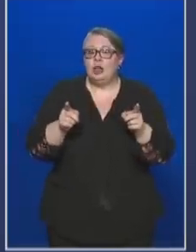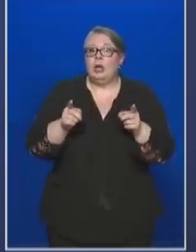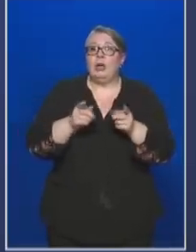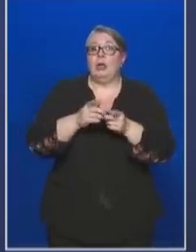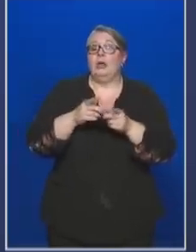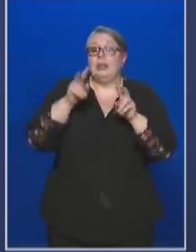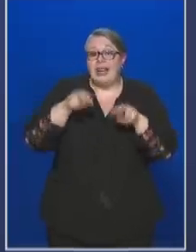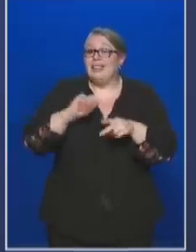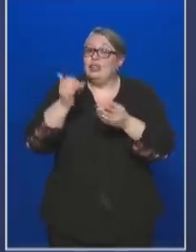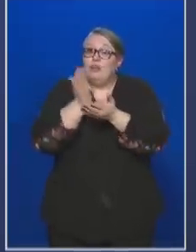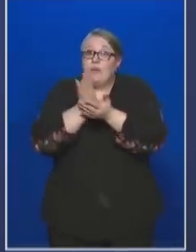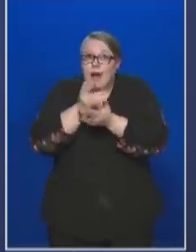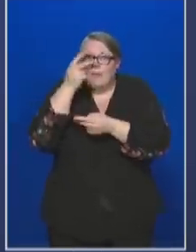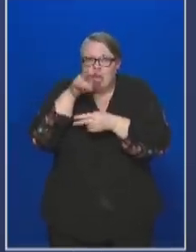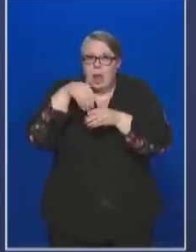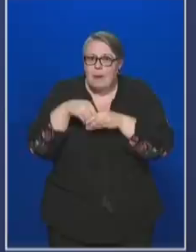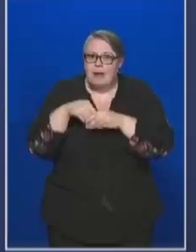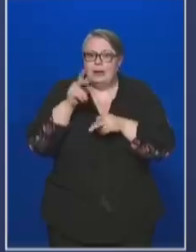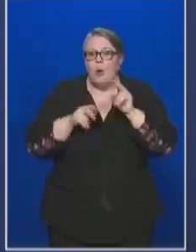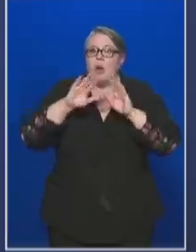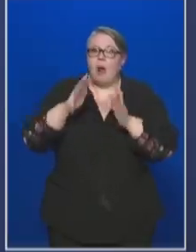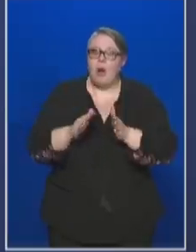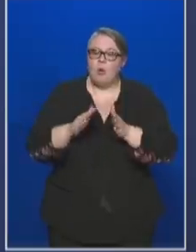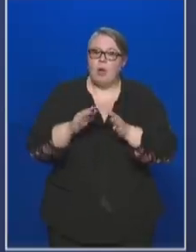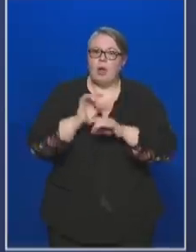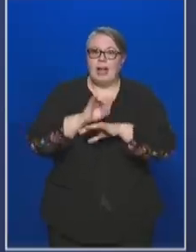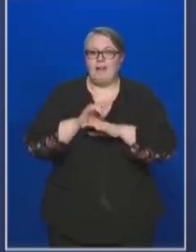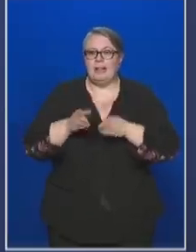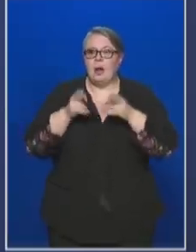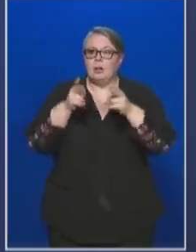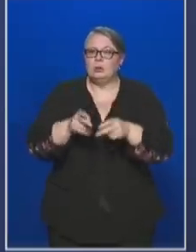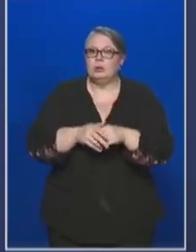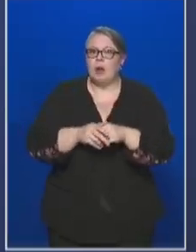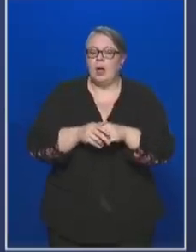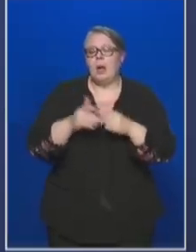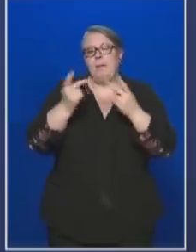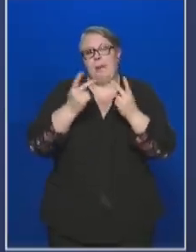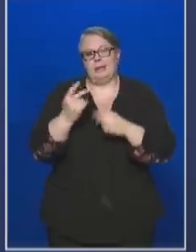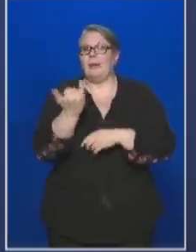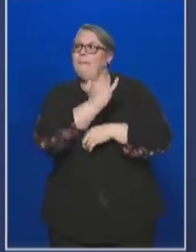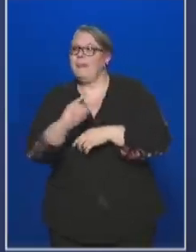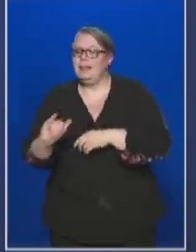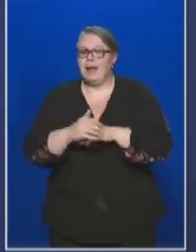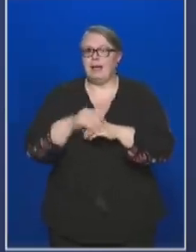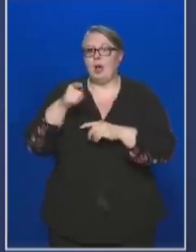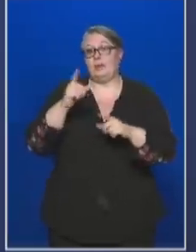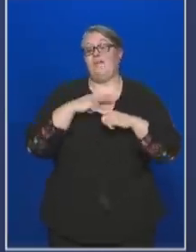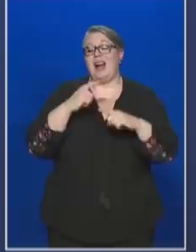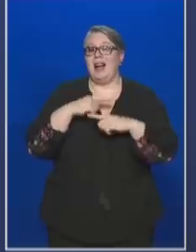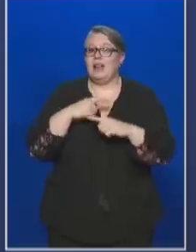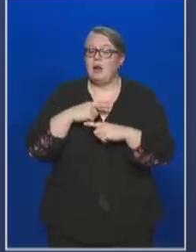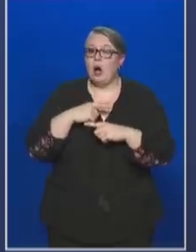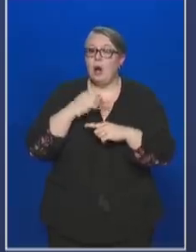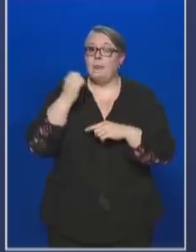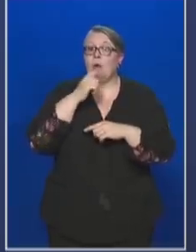figyelembevételével, hogy hogyan alakul a járvány. Nyilvánvalóan minnyáján azt várjuk,